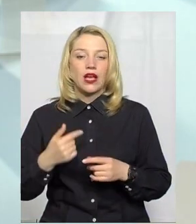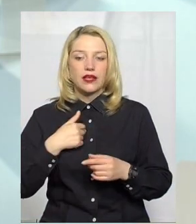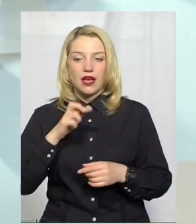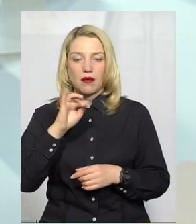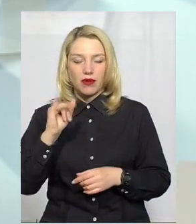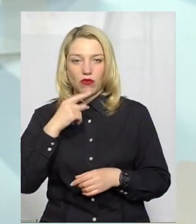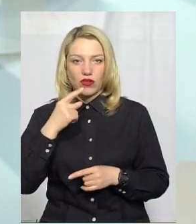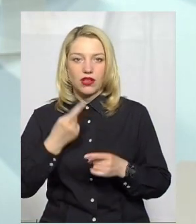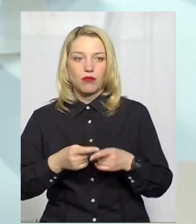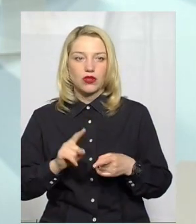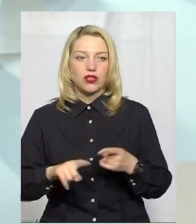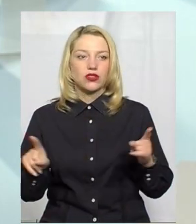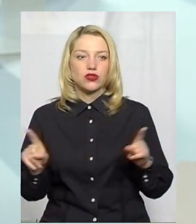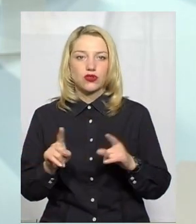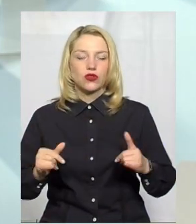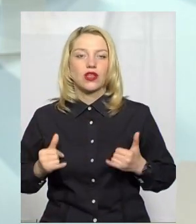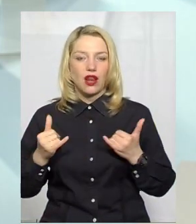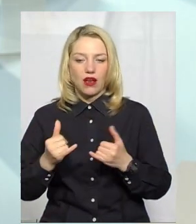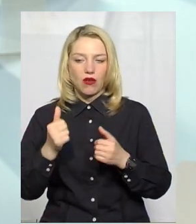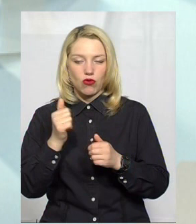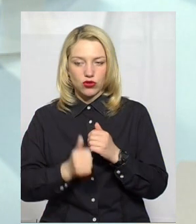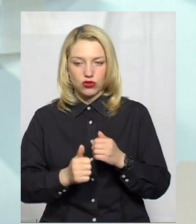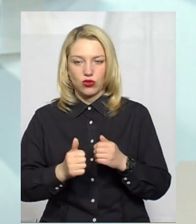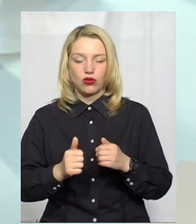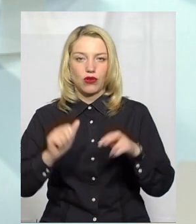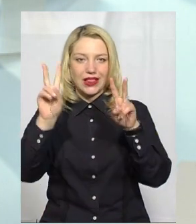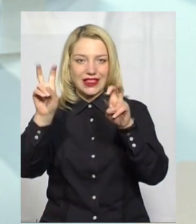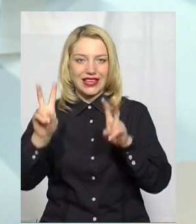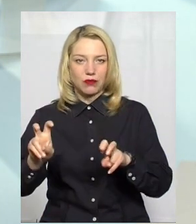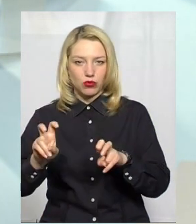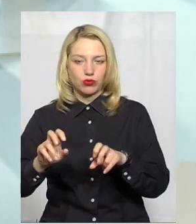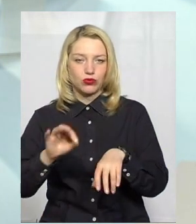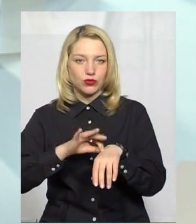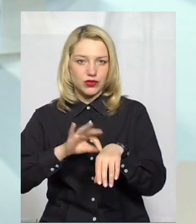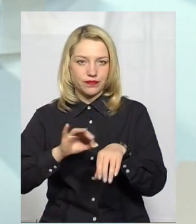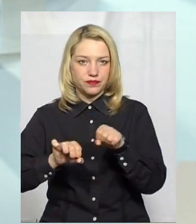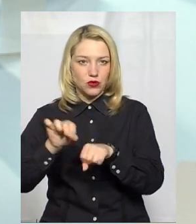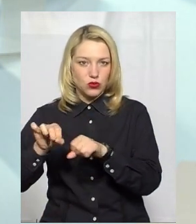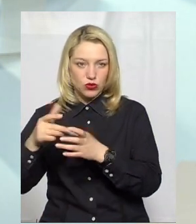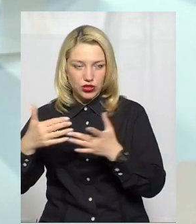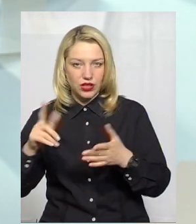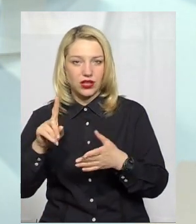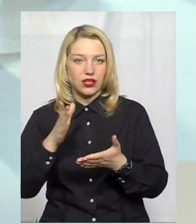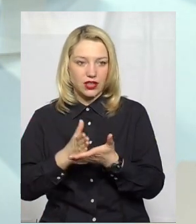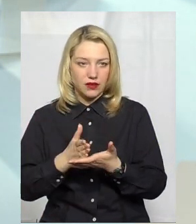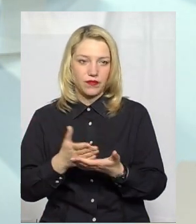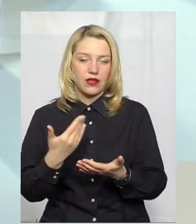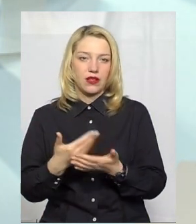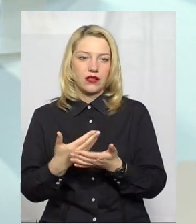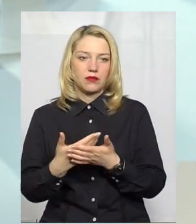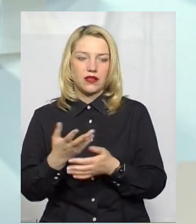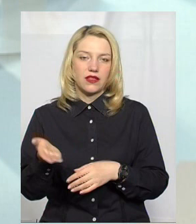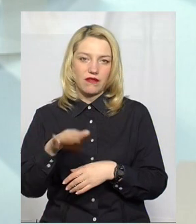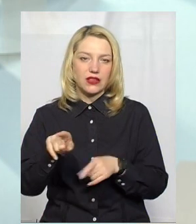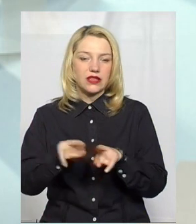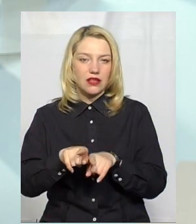для кожного типу порушення, яке є, чи, давайте